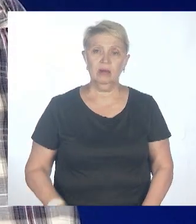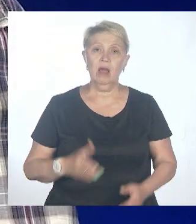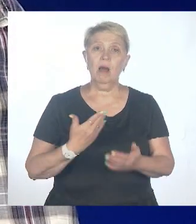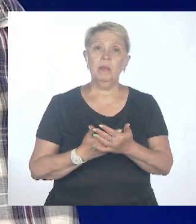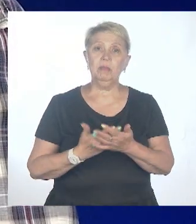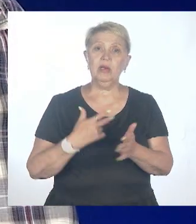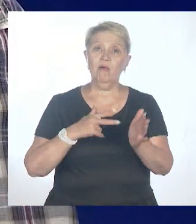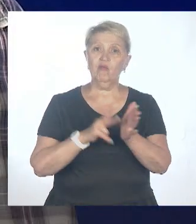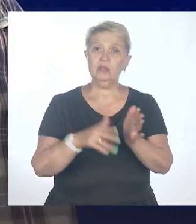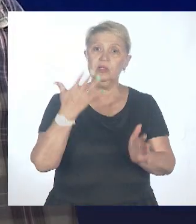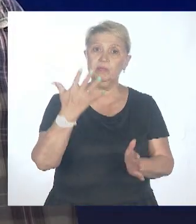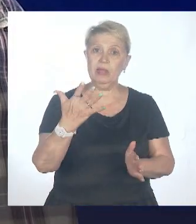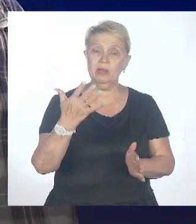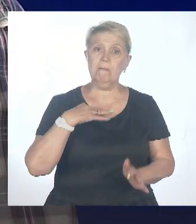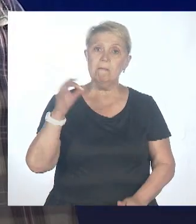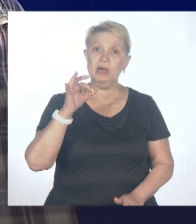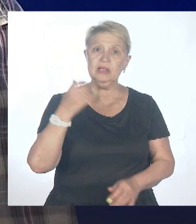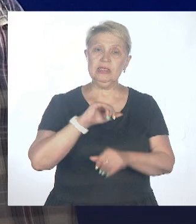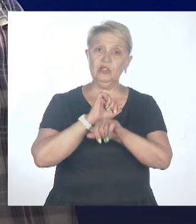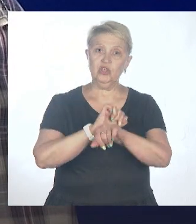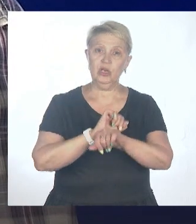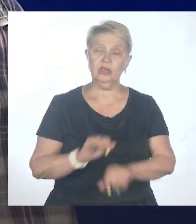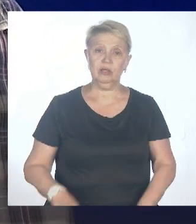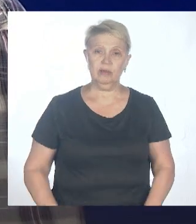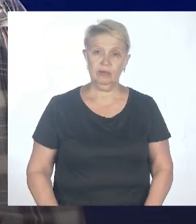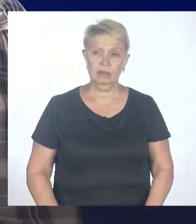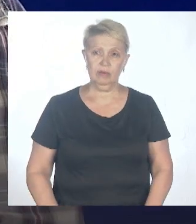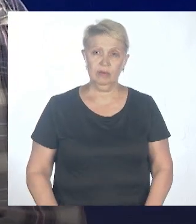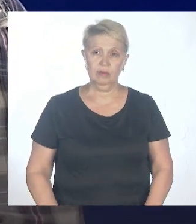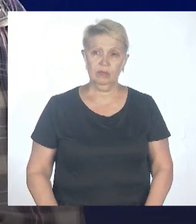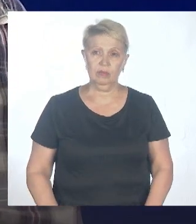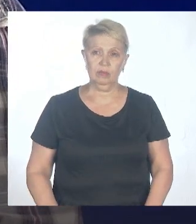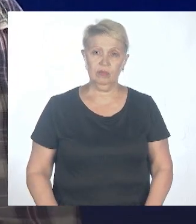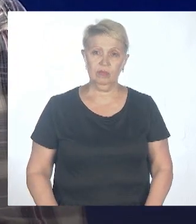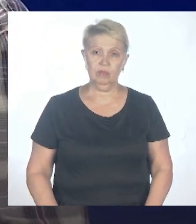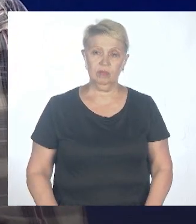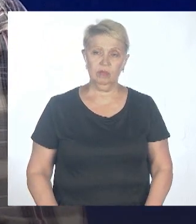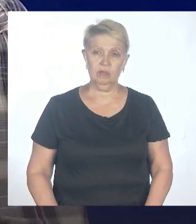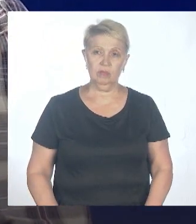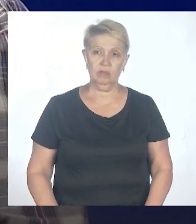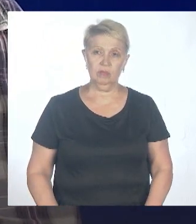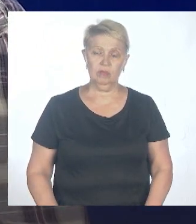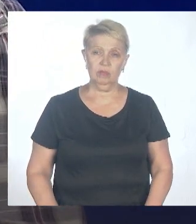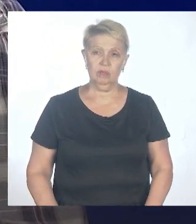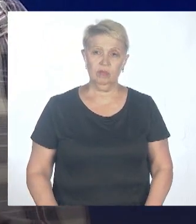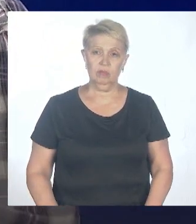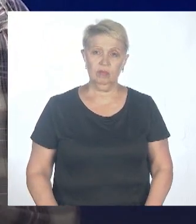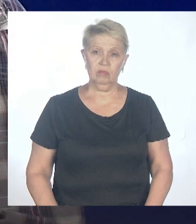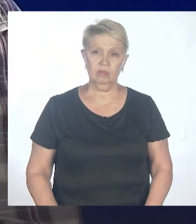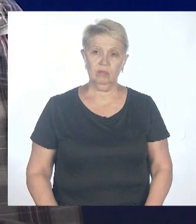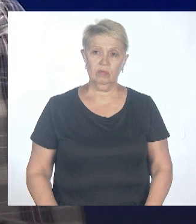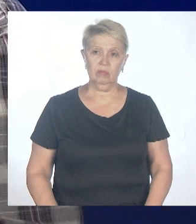85% от симптоматической инфекции. Поскольку, опять же, это родственники, конечно, но